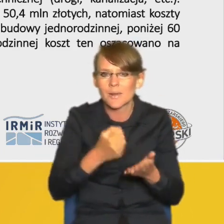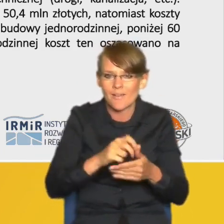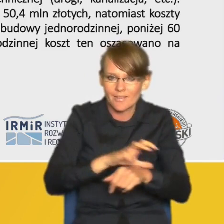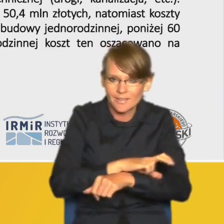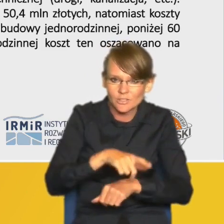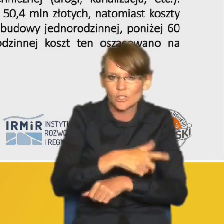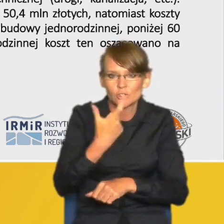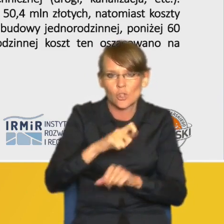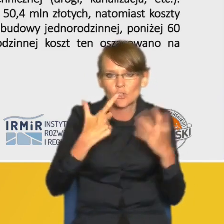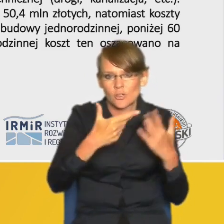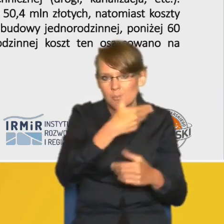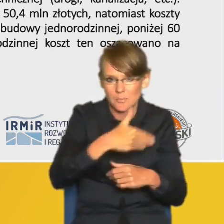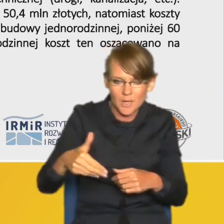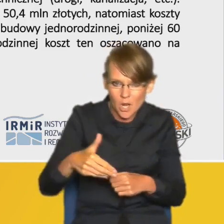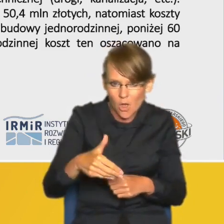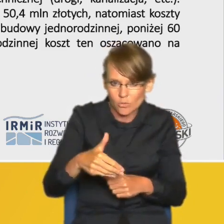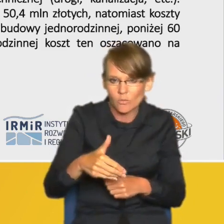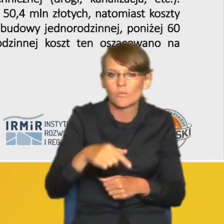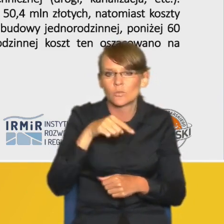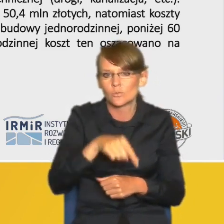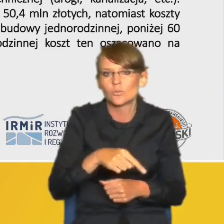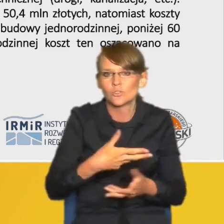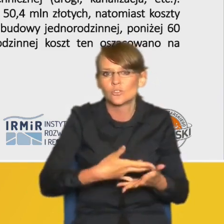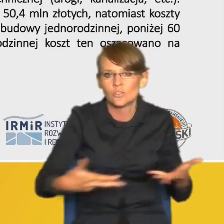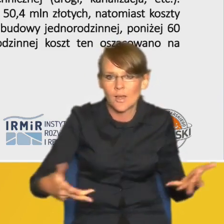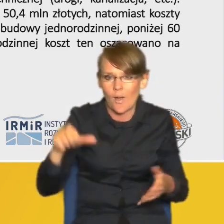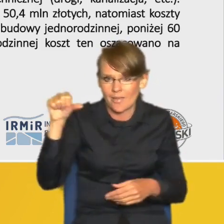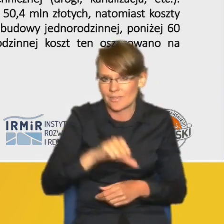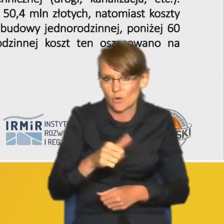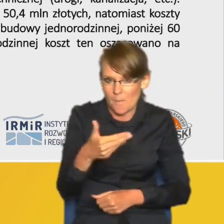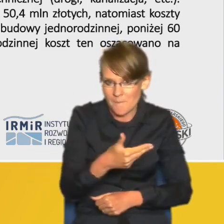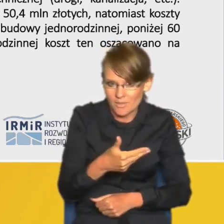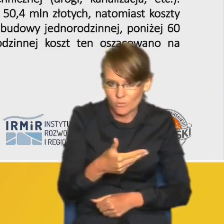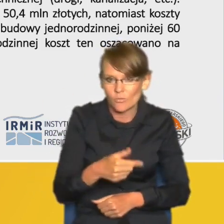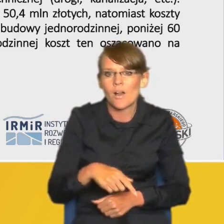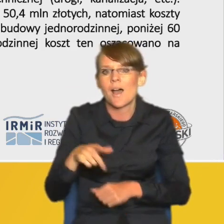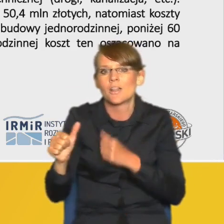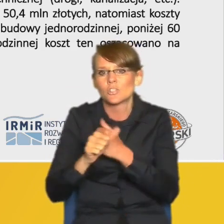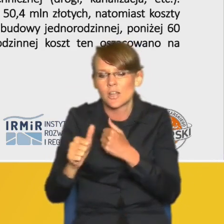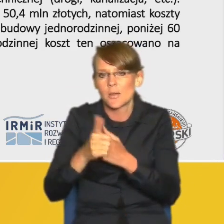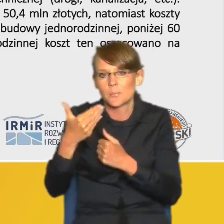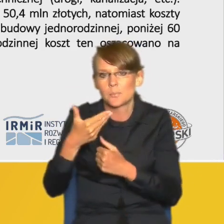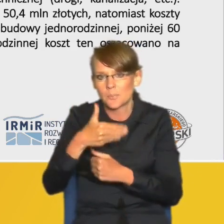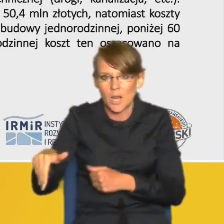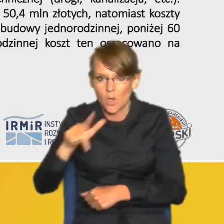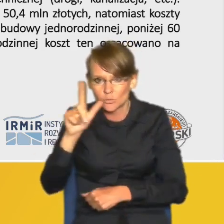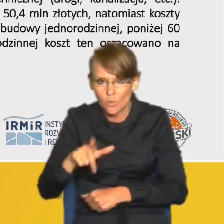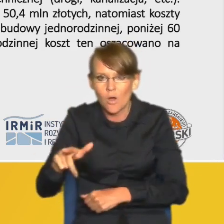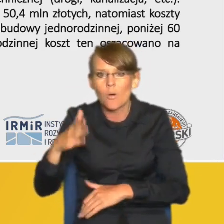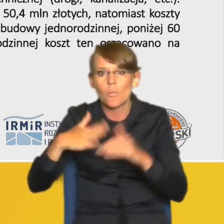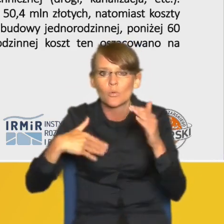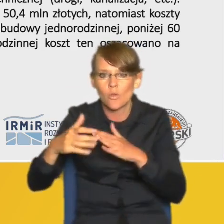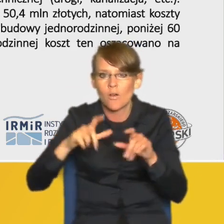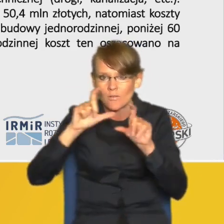107 milionów złotych w zabudowie na działkach tysiąc metrowych po 60 milionów złotych w zabudowie